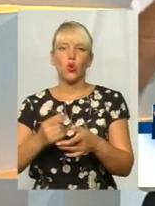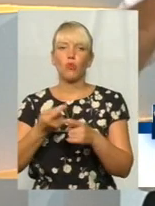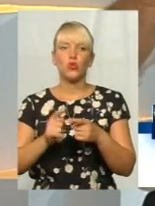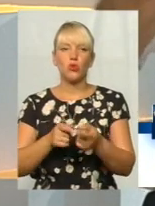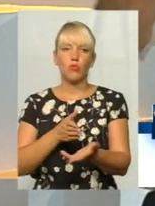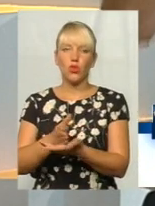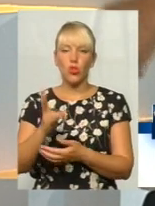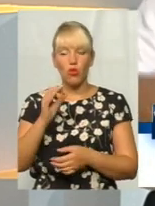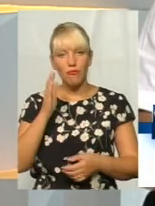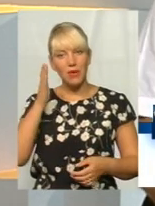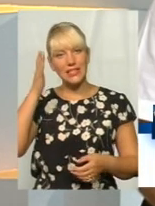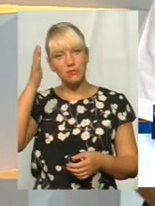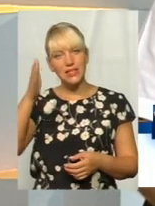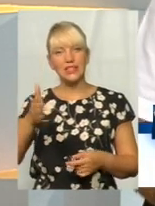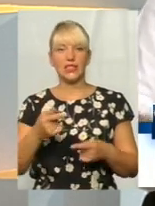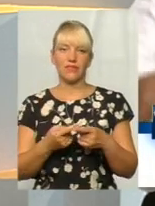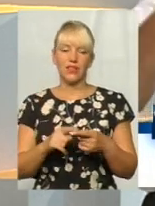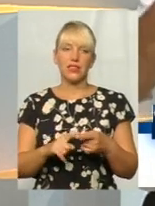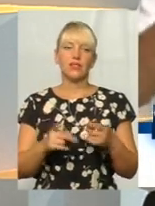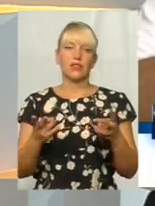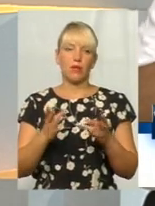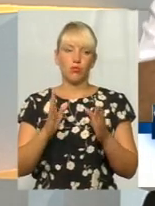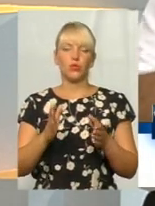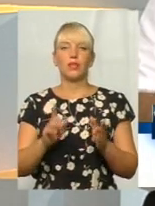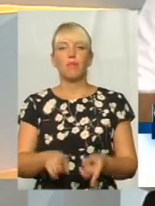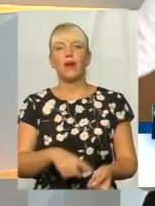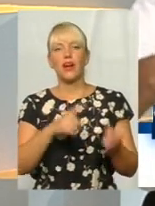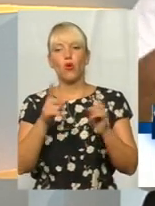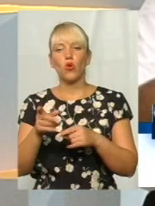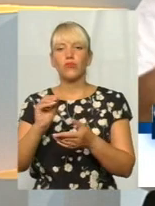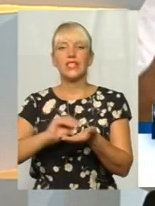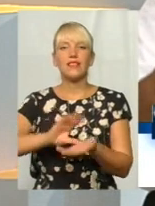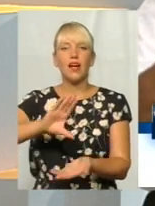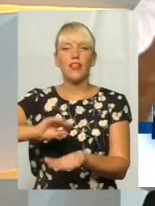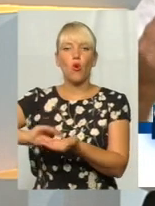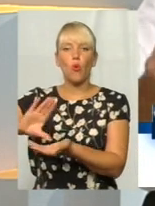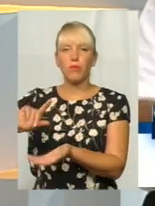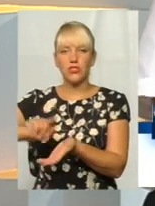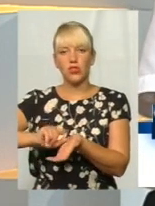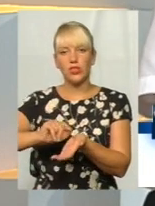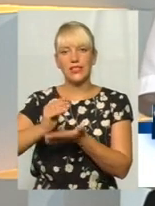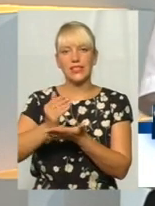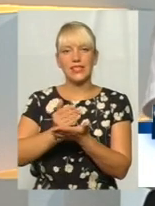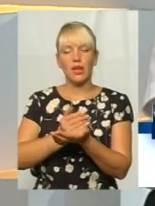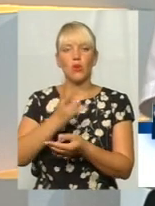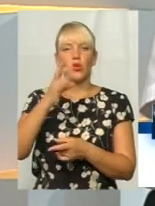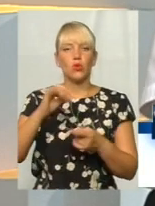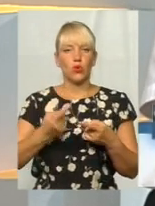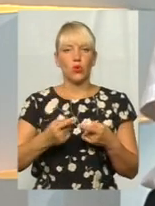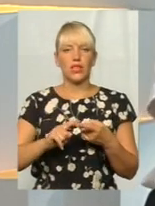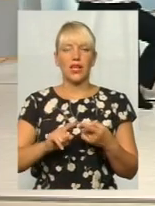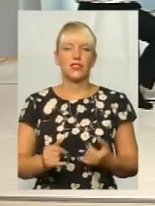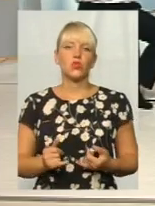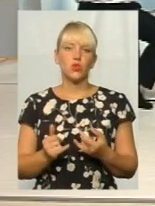звичайно, до цього потрібно буде, переходити на накопичувальну, щоб людина розуміла. Але для цього нам треба